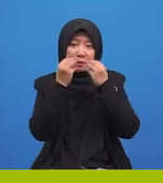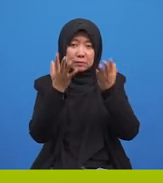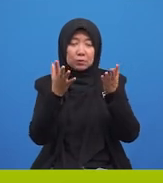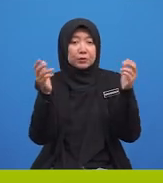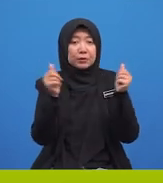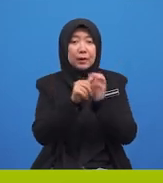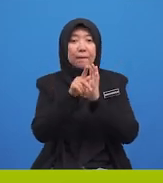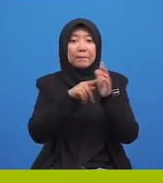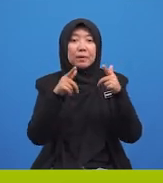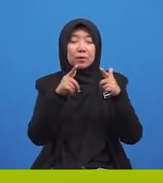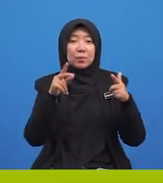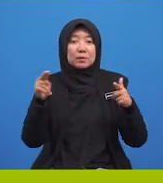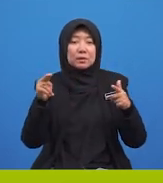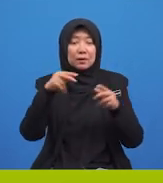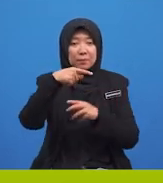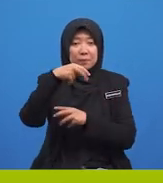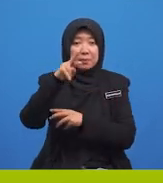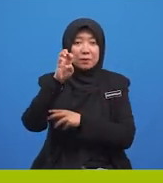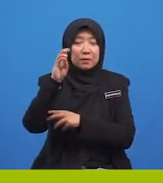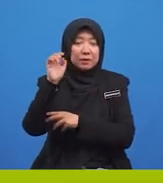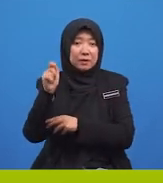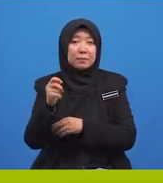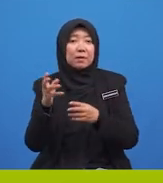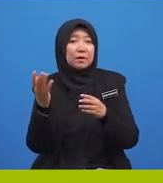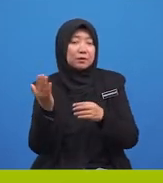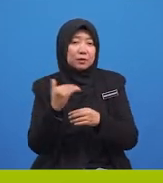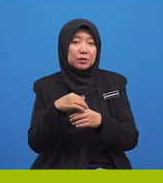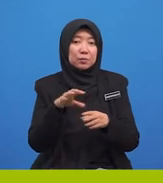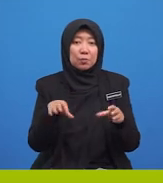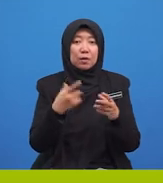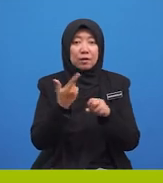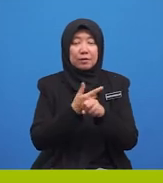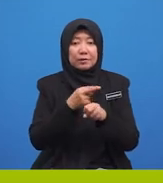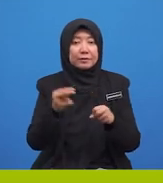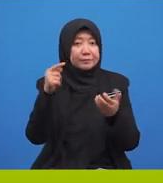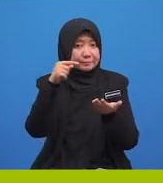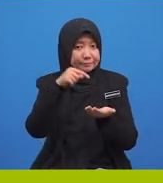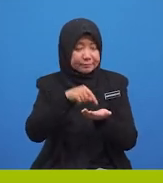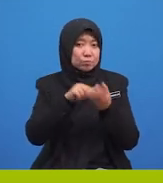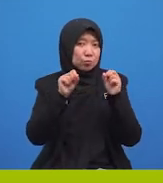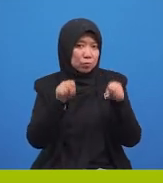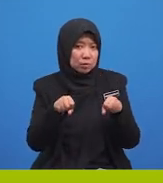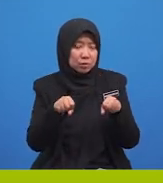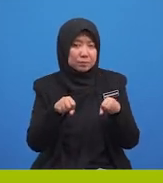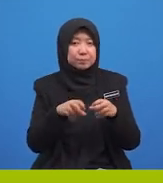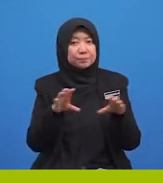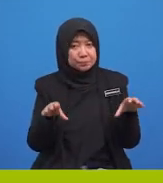predikat, Mari kita buat latihan ini. Bolehkah kamu bina ayat majmuk dengan